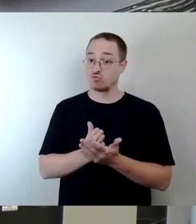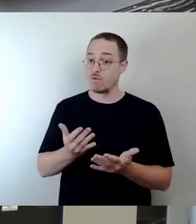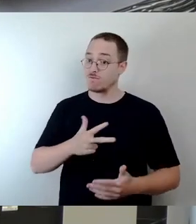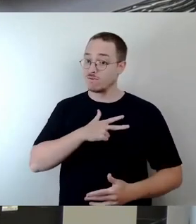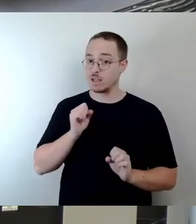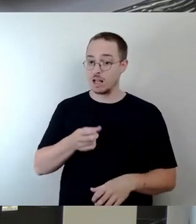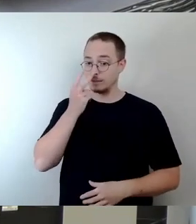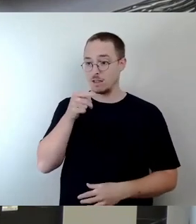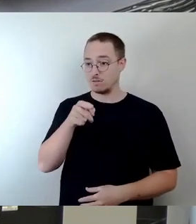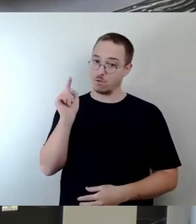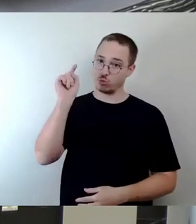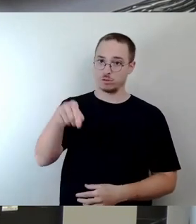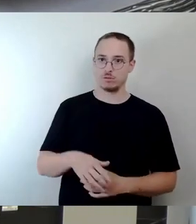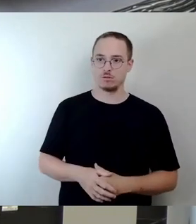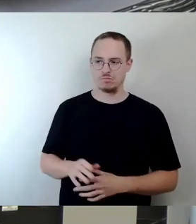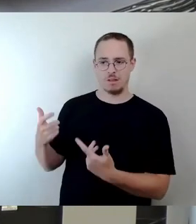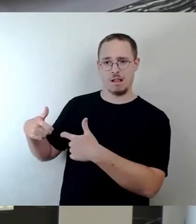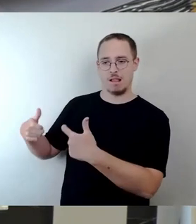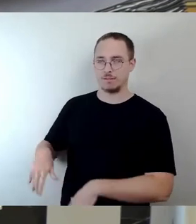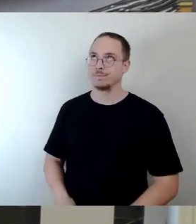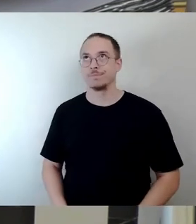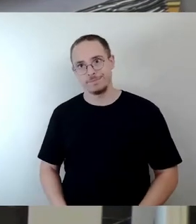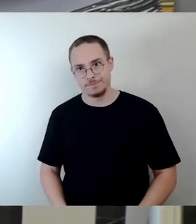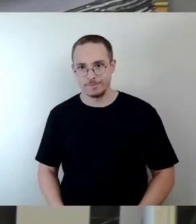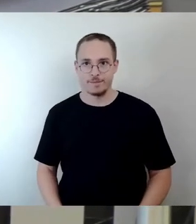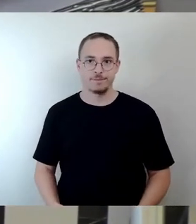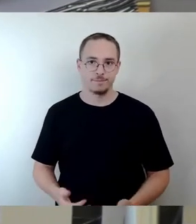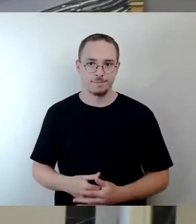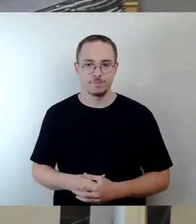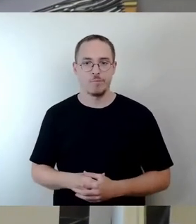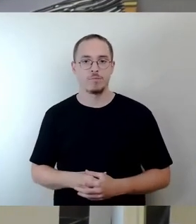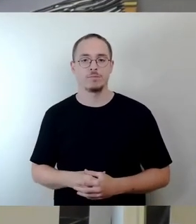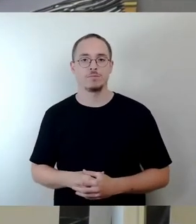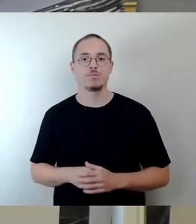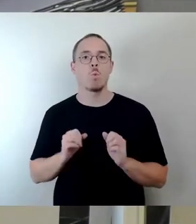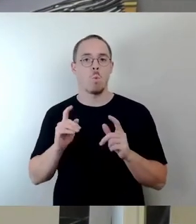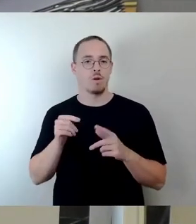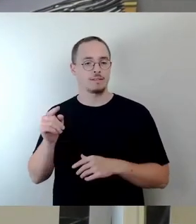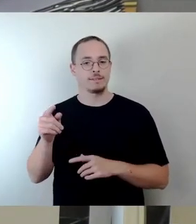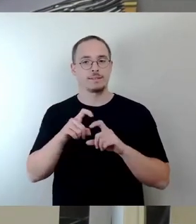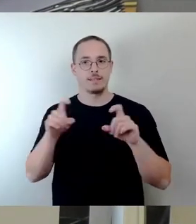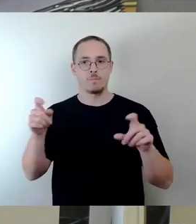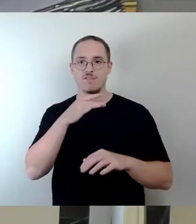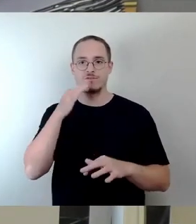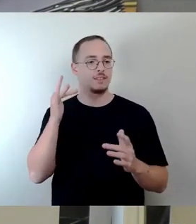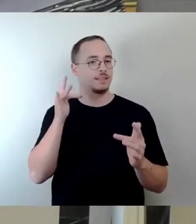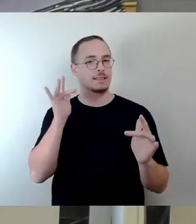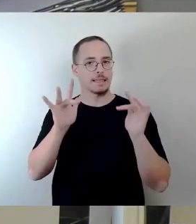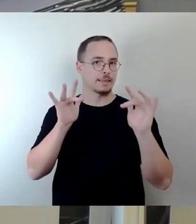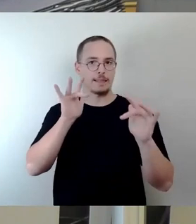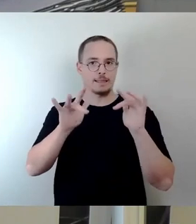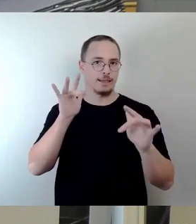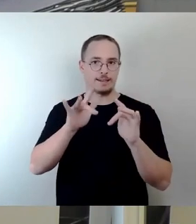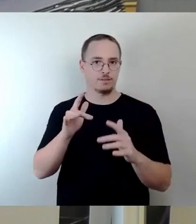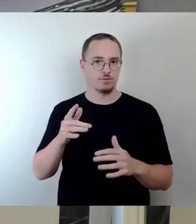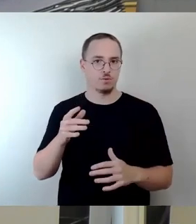Ich möchte mal beginnen, und zwar beim kritisierten Thema des ÖPNV. Wir haben auch hier schon Dinge erreicht, die sich verändert haben in